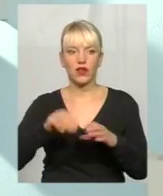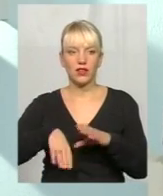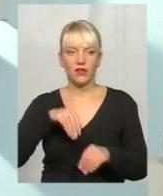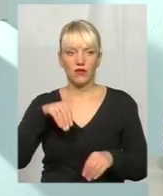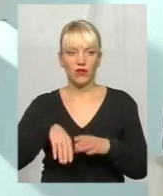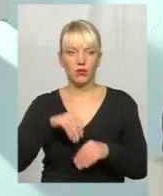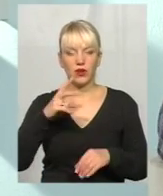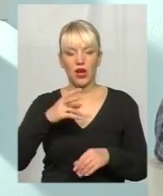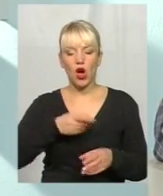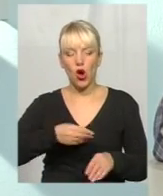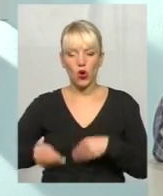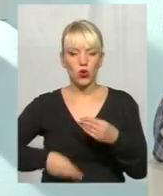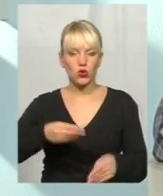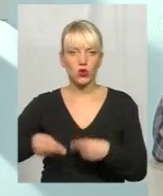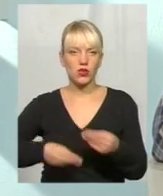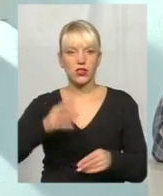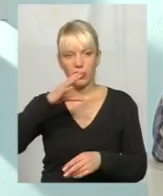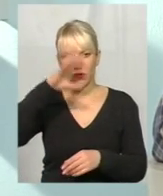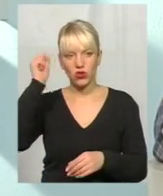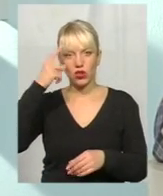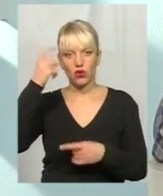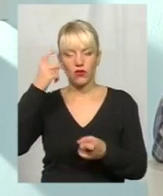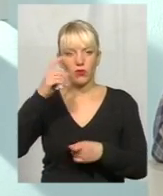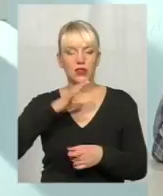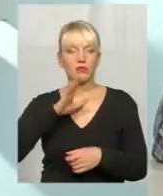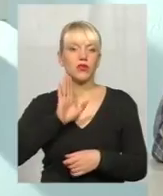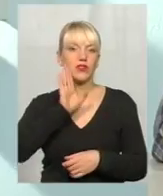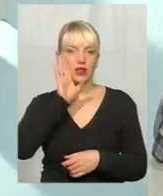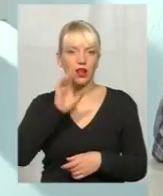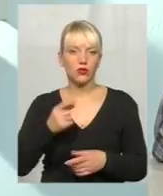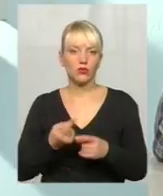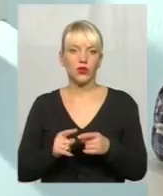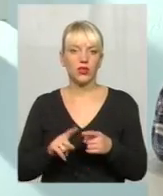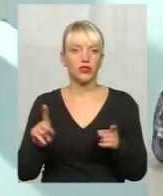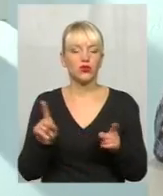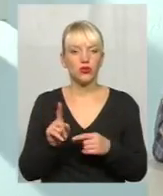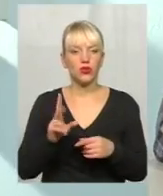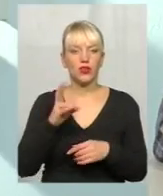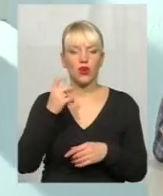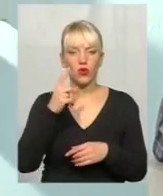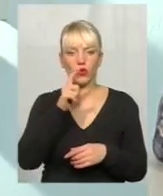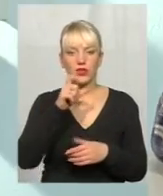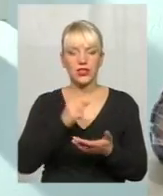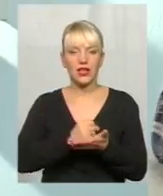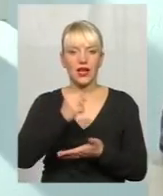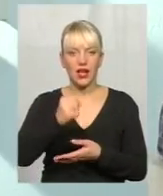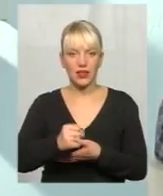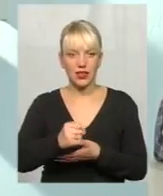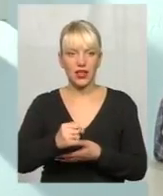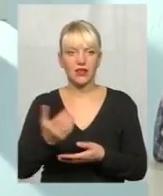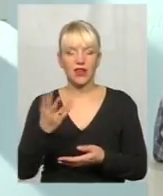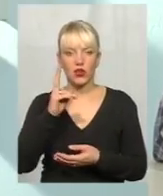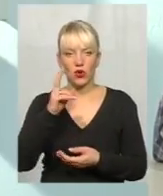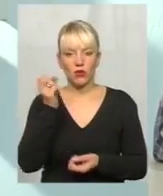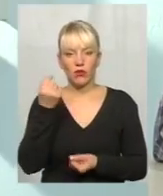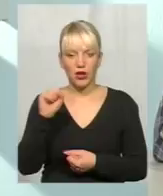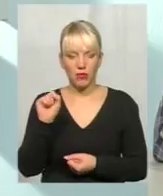в едно вночі, але вже інформація про це надійшла зранку, що на одного з кандидатів, ну, яка, власне, перемогла в